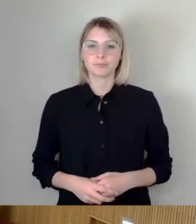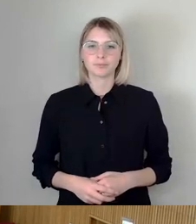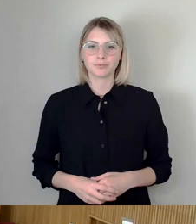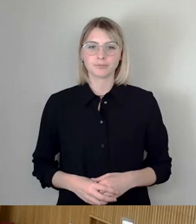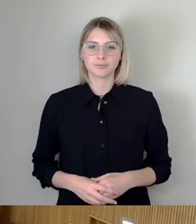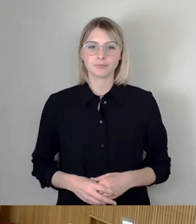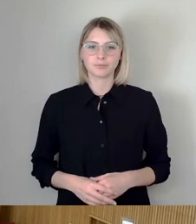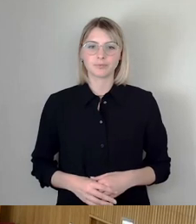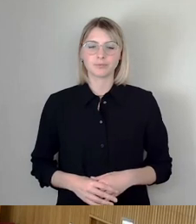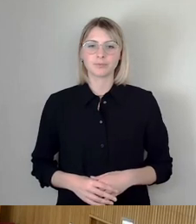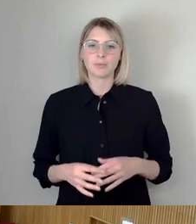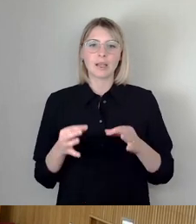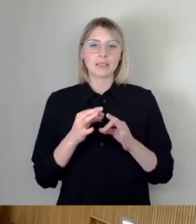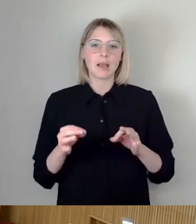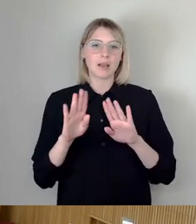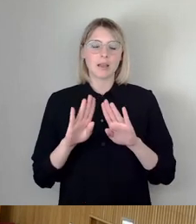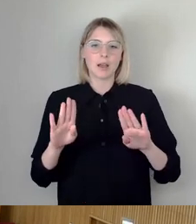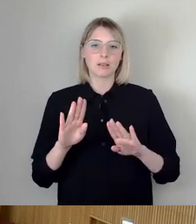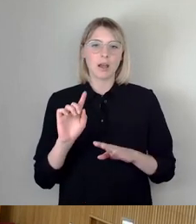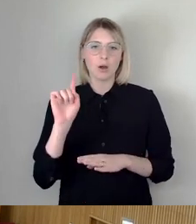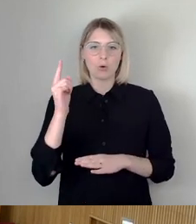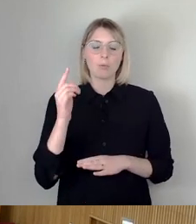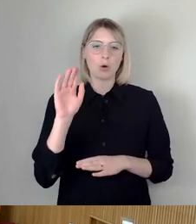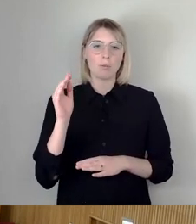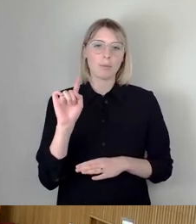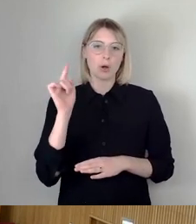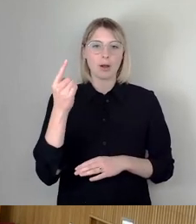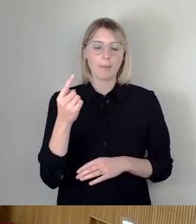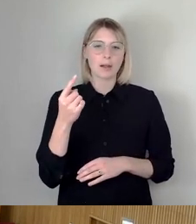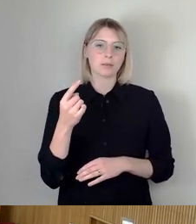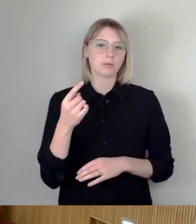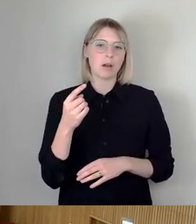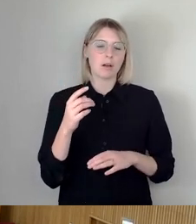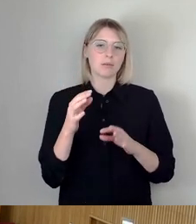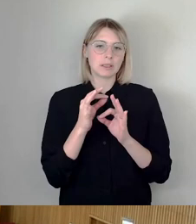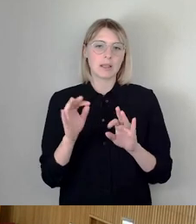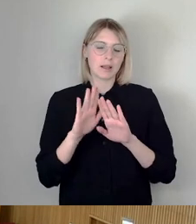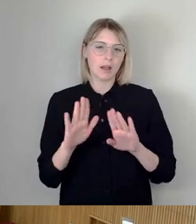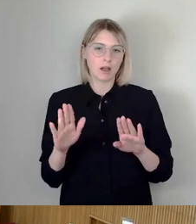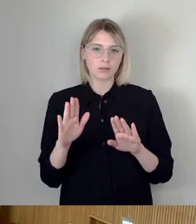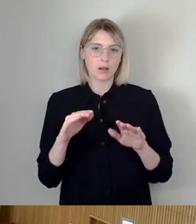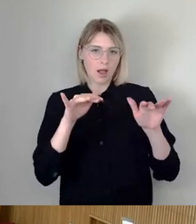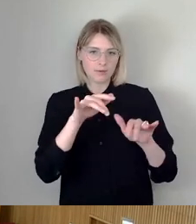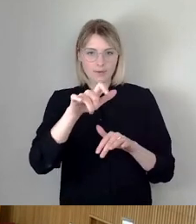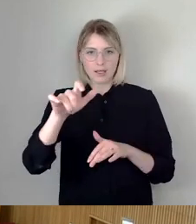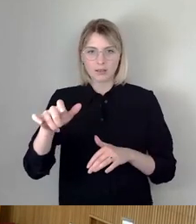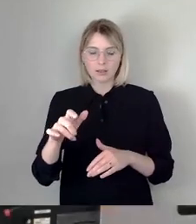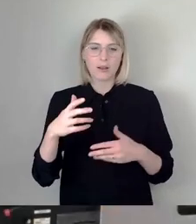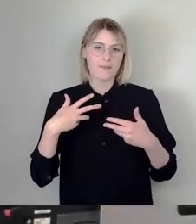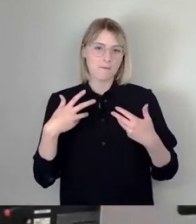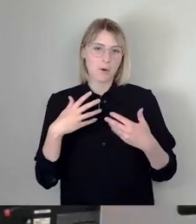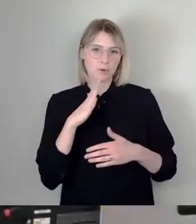Sehr geehrter Herr Oberbürgermeister, sehr geehrte Anwesende, ich freue mich, dass ich hier sprechen darf. Mein Name ist Beate Hanschak.